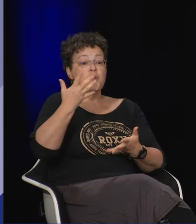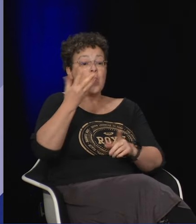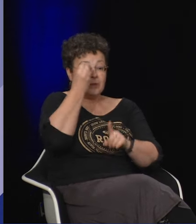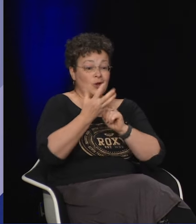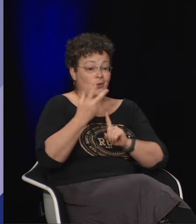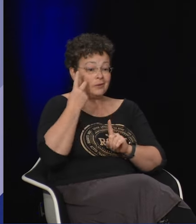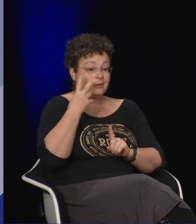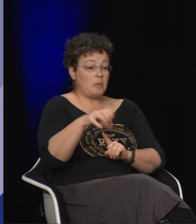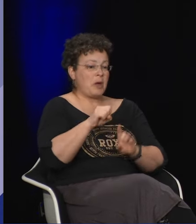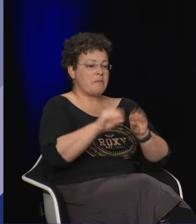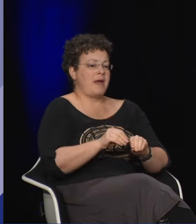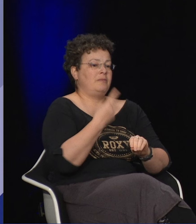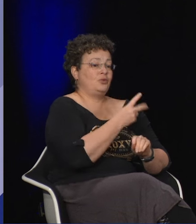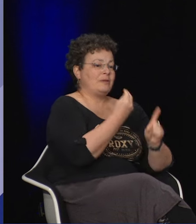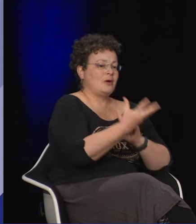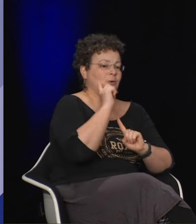et en fait